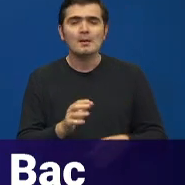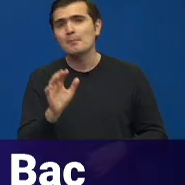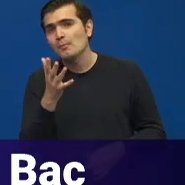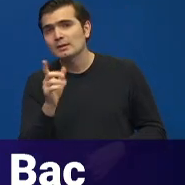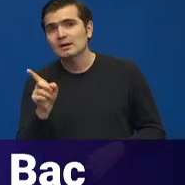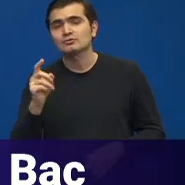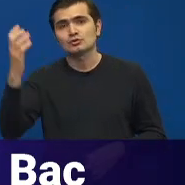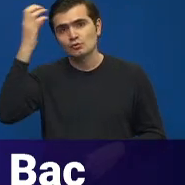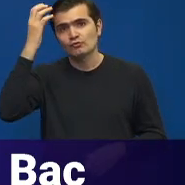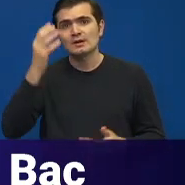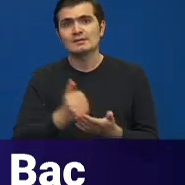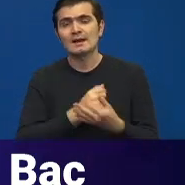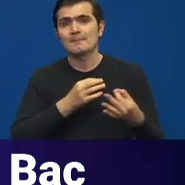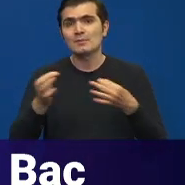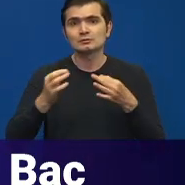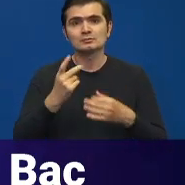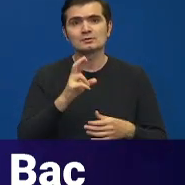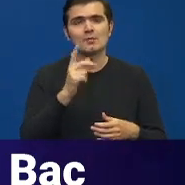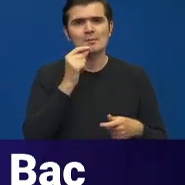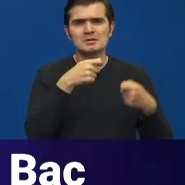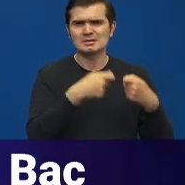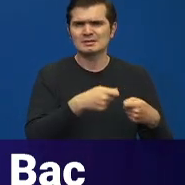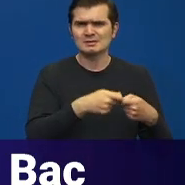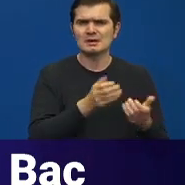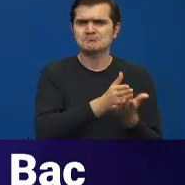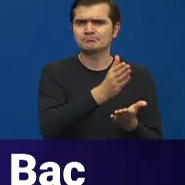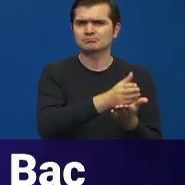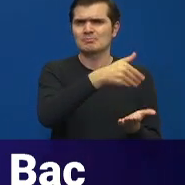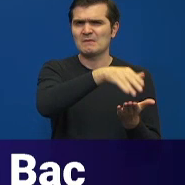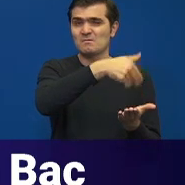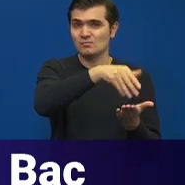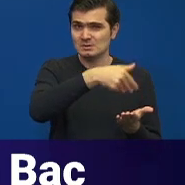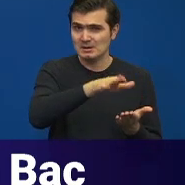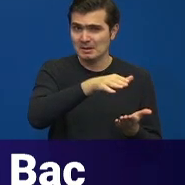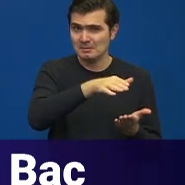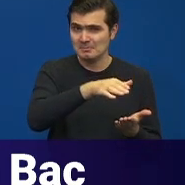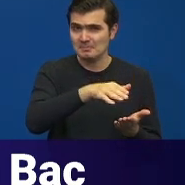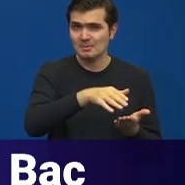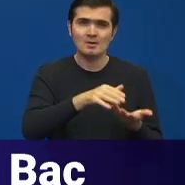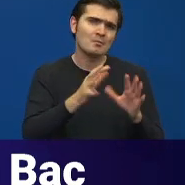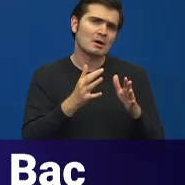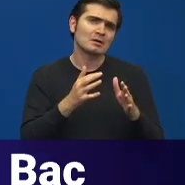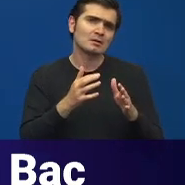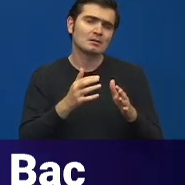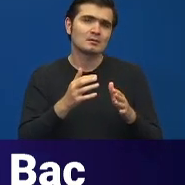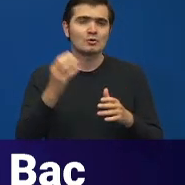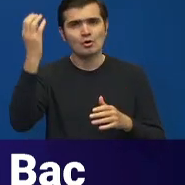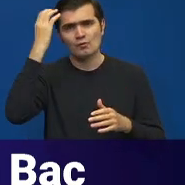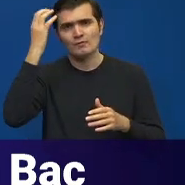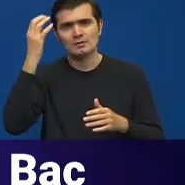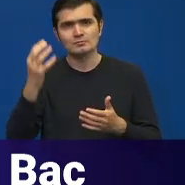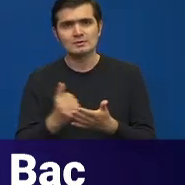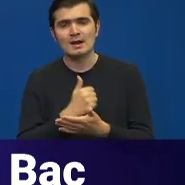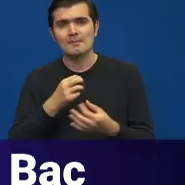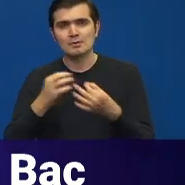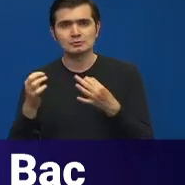ia o surpe care sindicaliștile tot refuză. Cumva, le ia fără ca acestea să le